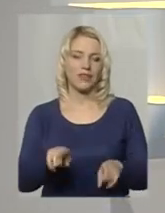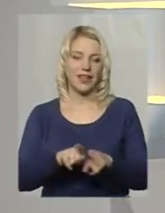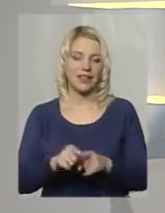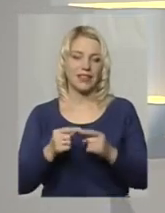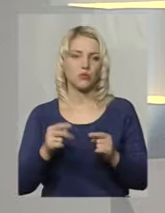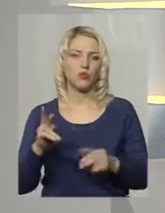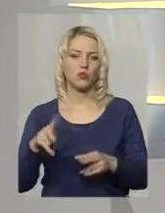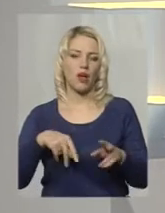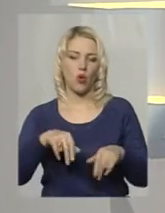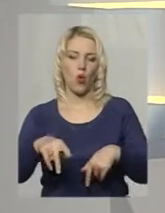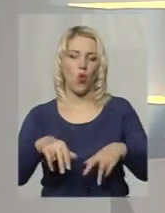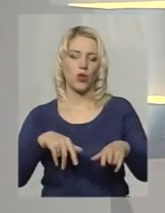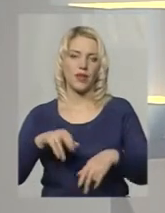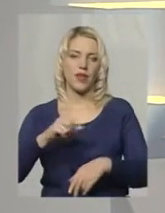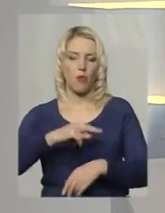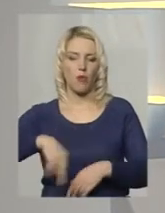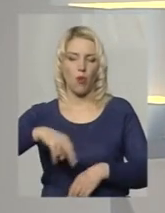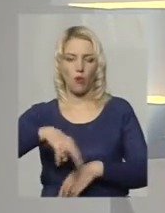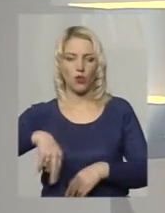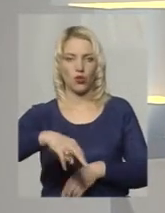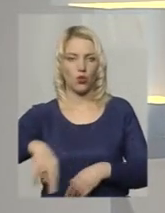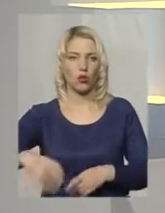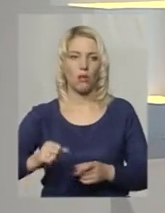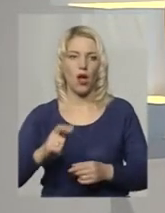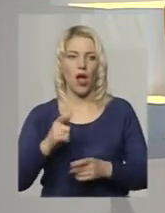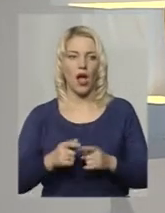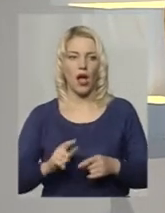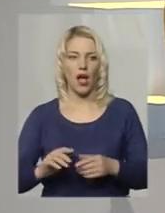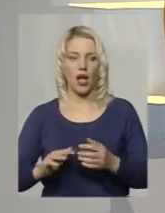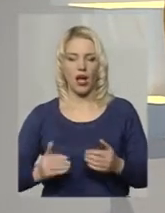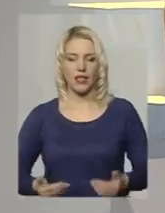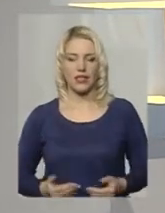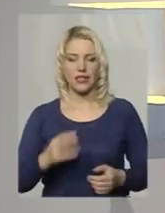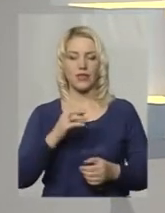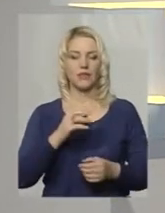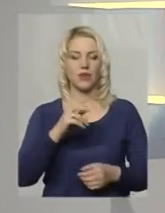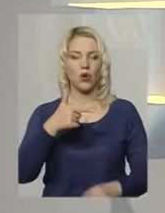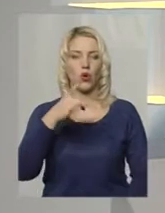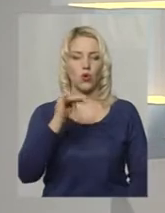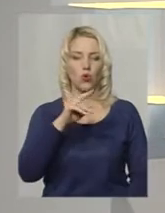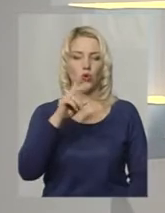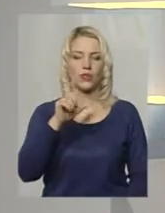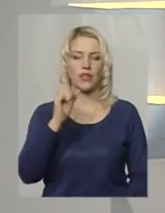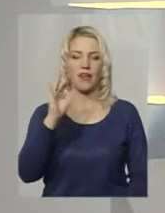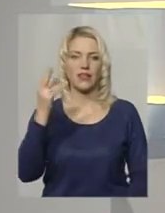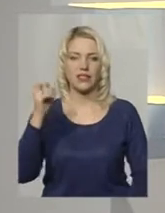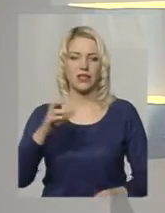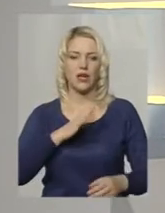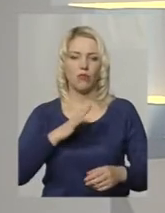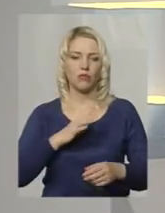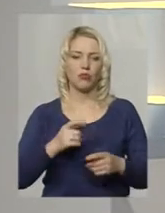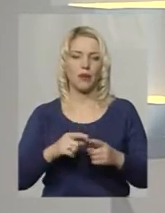ходіння по пішохідному переходу. А взимку жителі Грузевиці перекривали трасу Хмельницький-Волочиськ бетонними брилами,